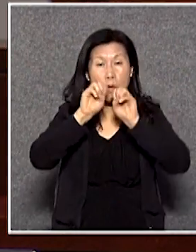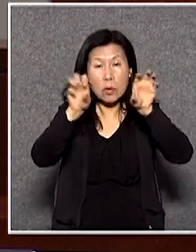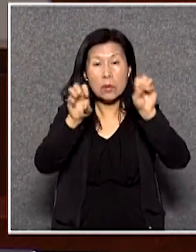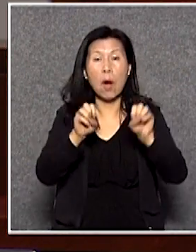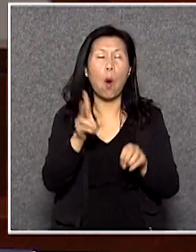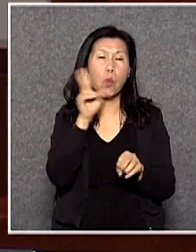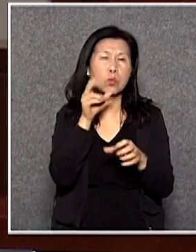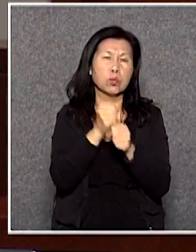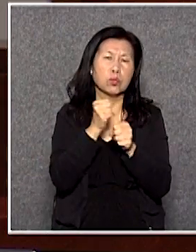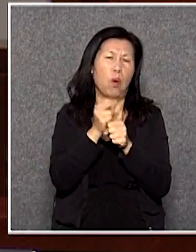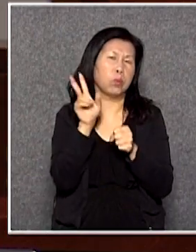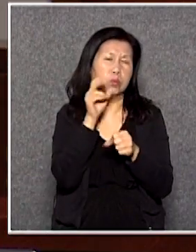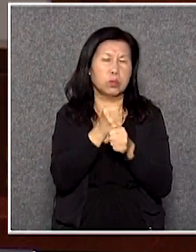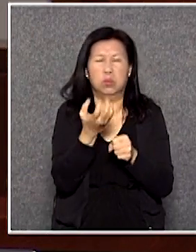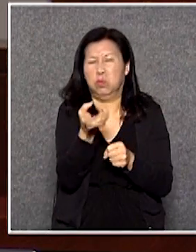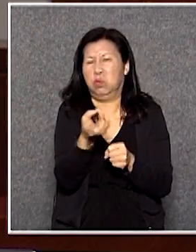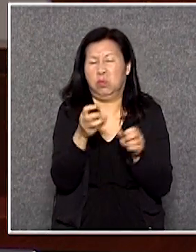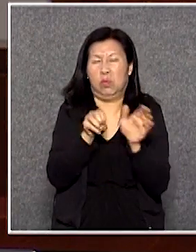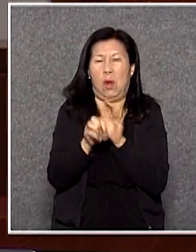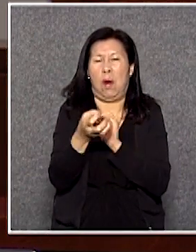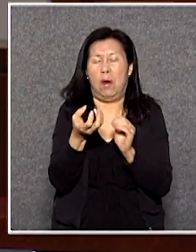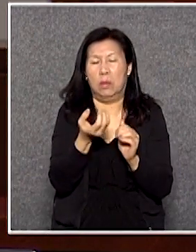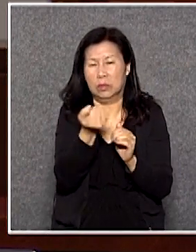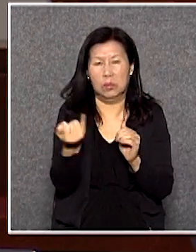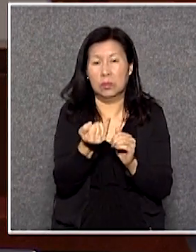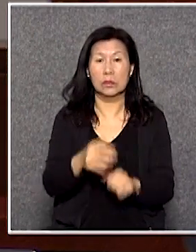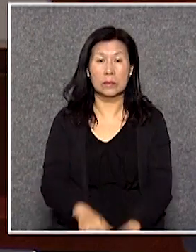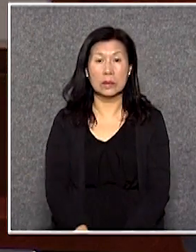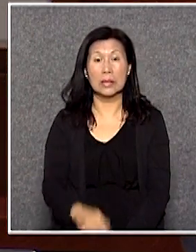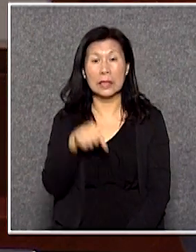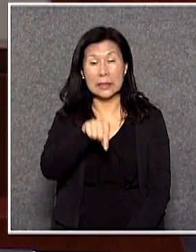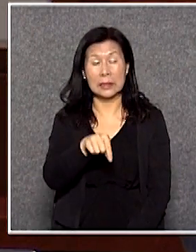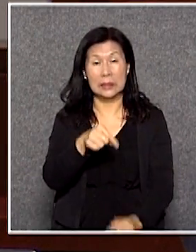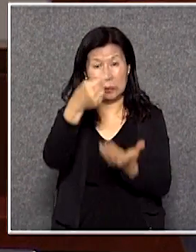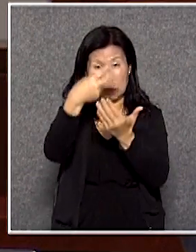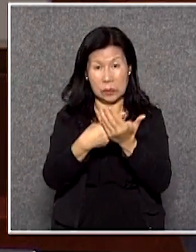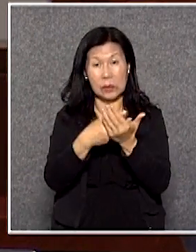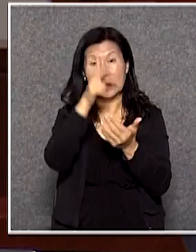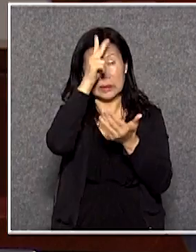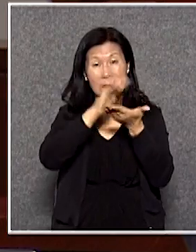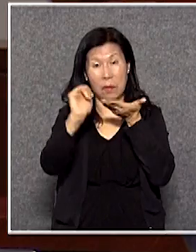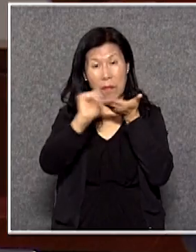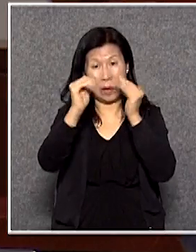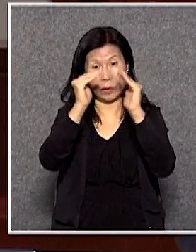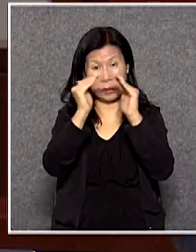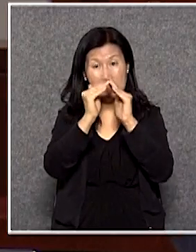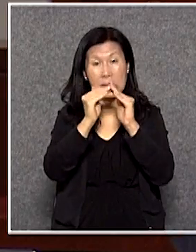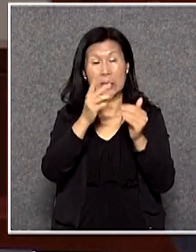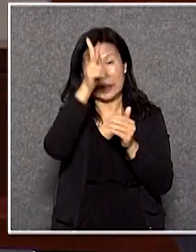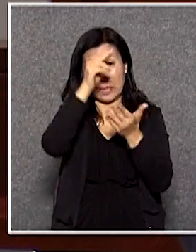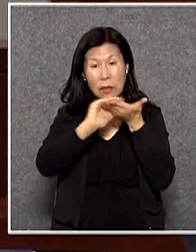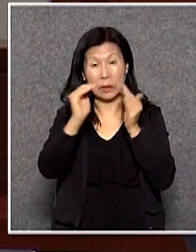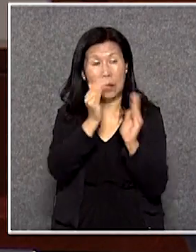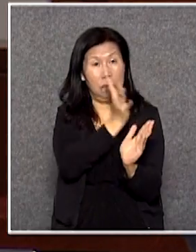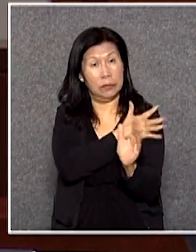事實上是做得不好對嗎如果你看回總目三十七衛生署的那個職